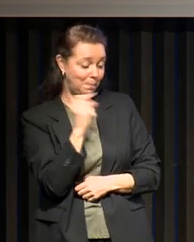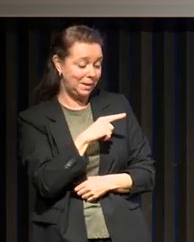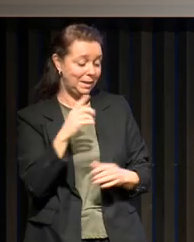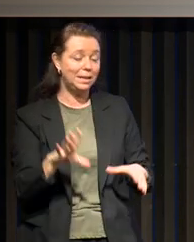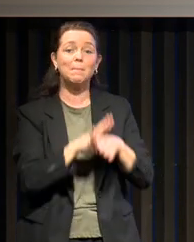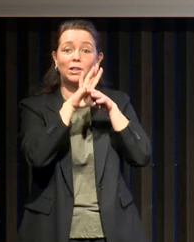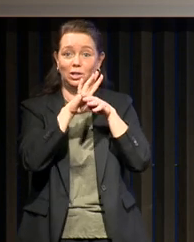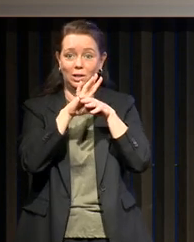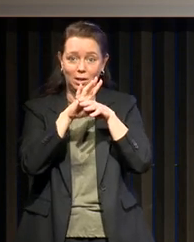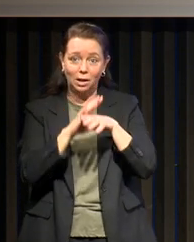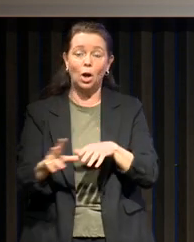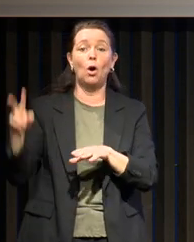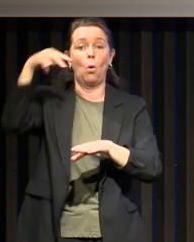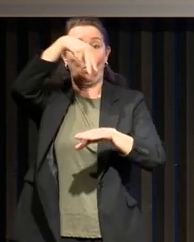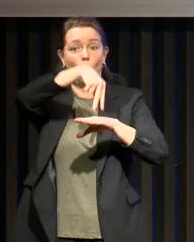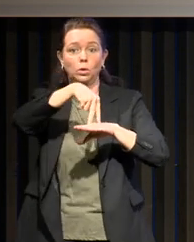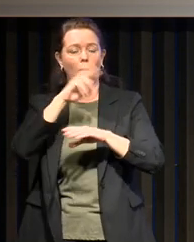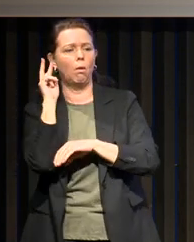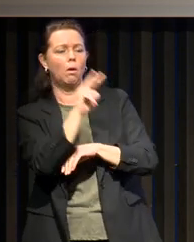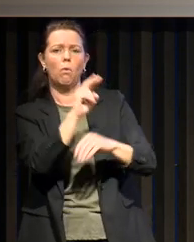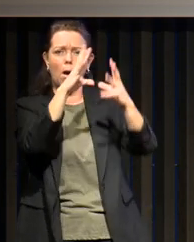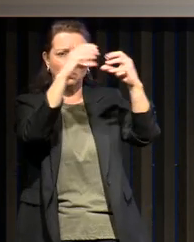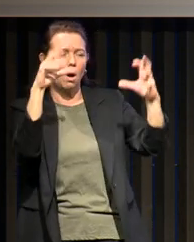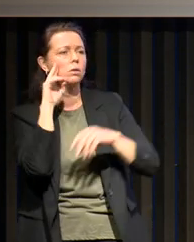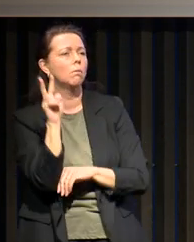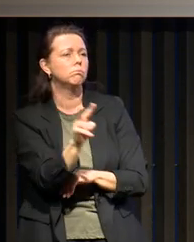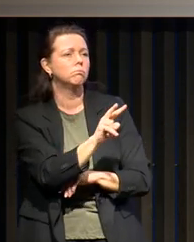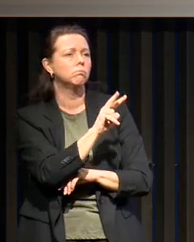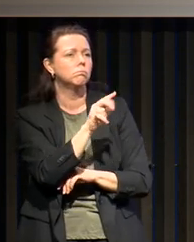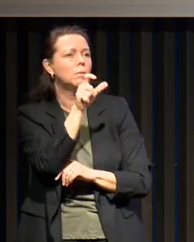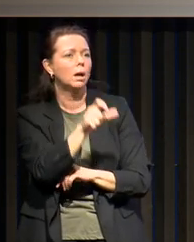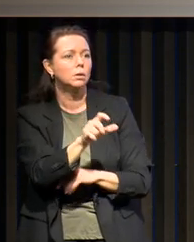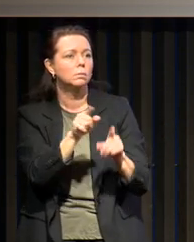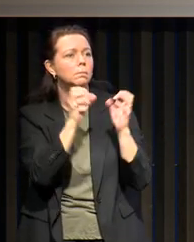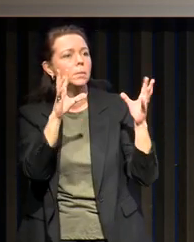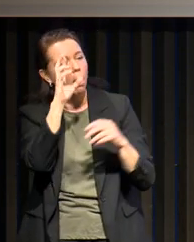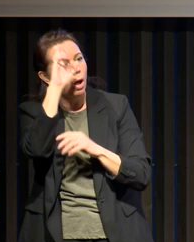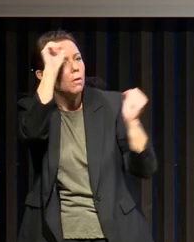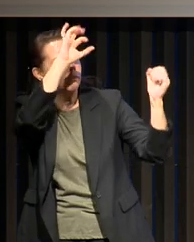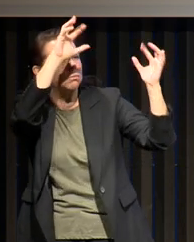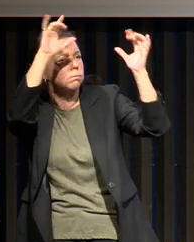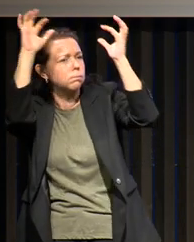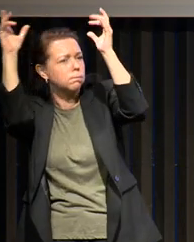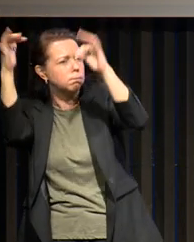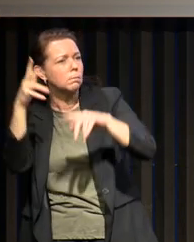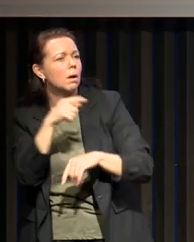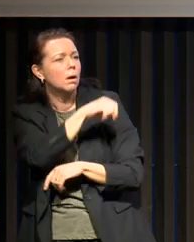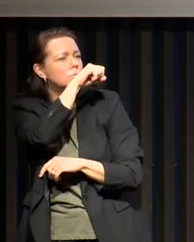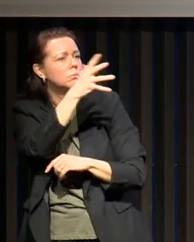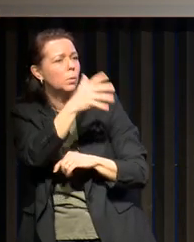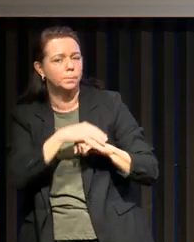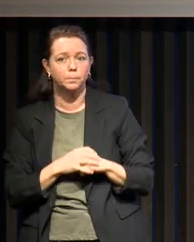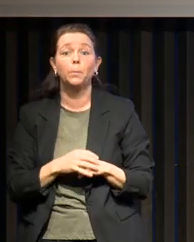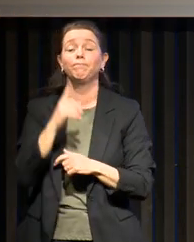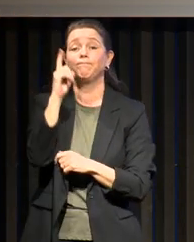en hauteur, dans ses idées et dans ses passions. Alors, bien sûr, ça a débuté en fait avec